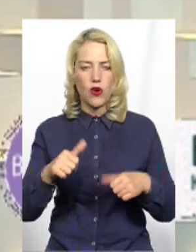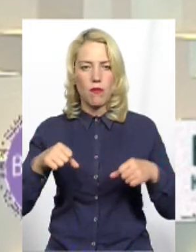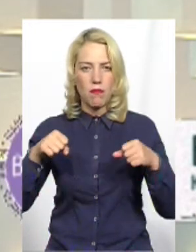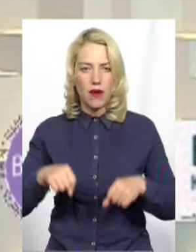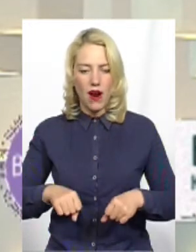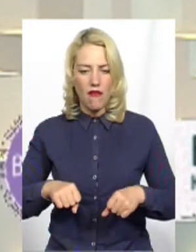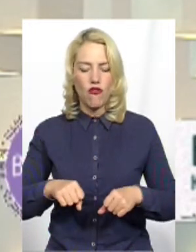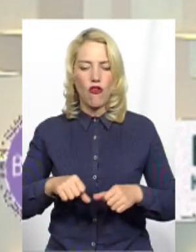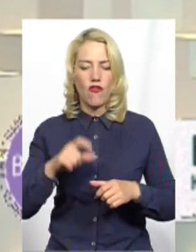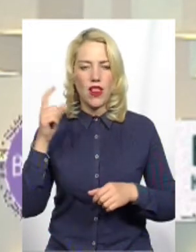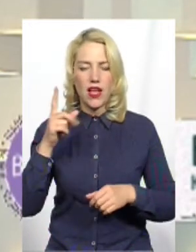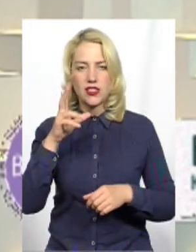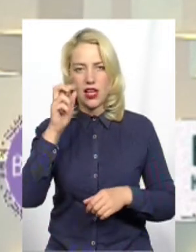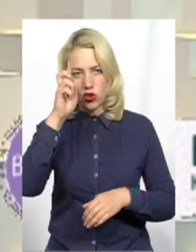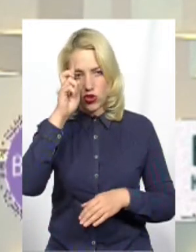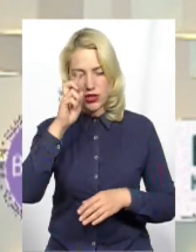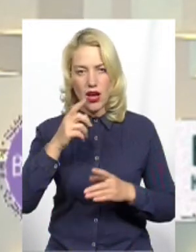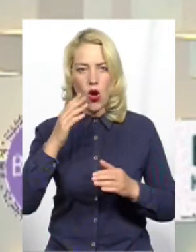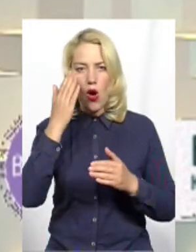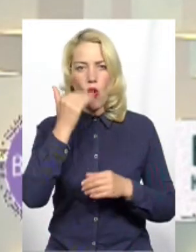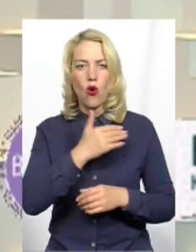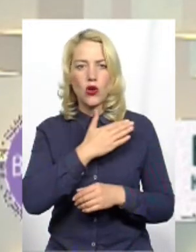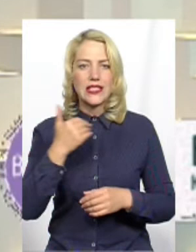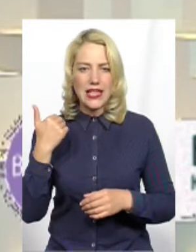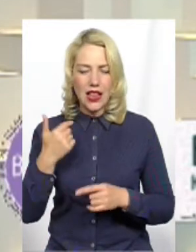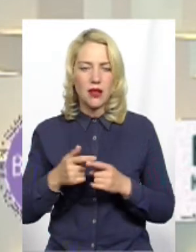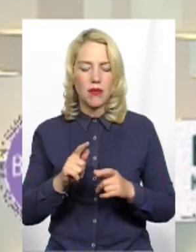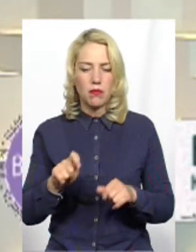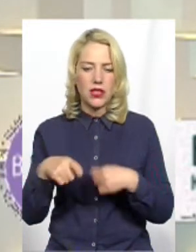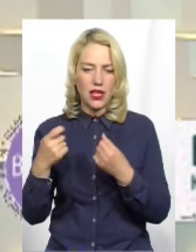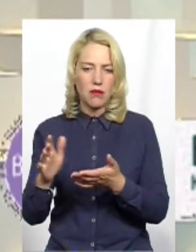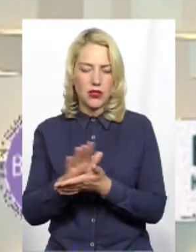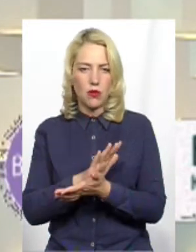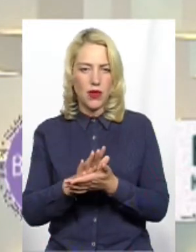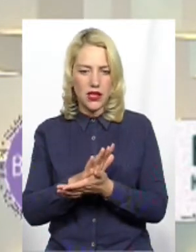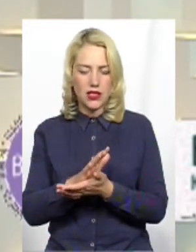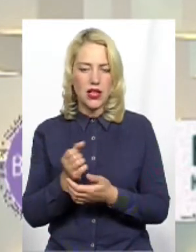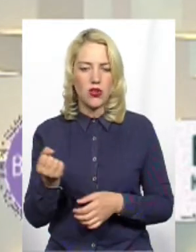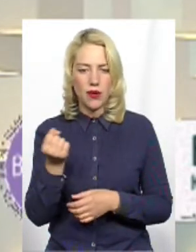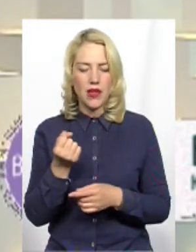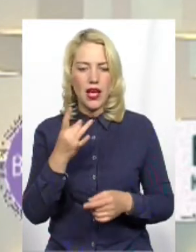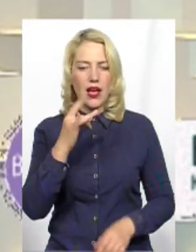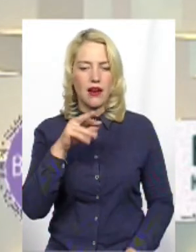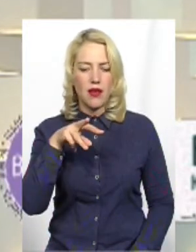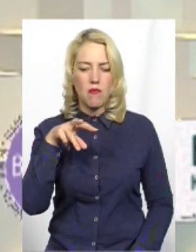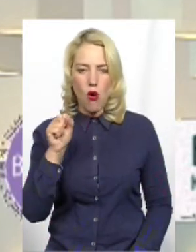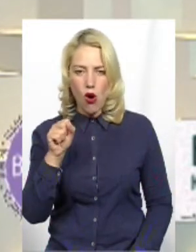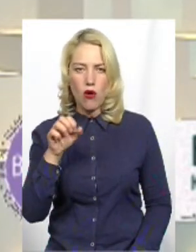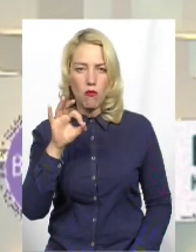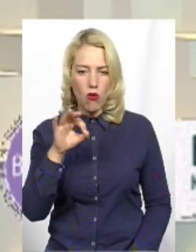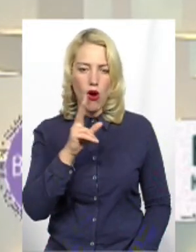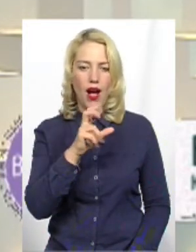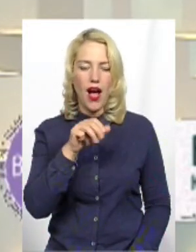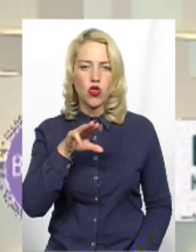костел ми передали в безоплатне користування Римо-католицькій церковній громаді Це безкоштовне користування